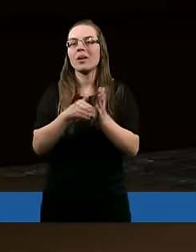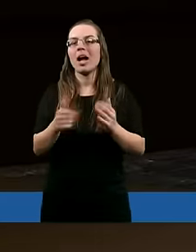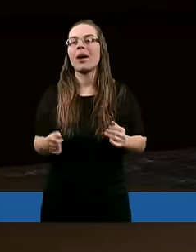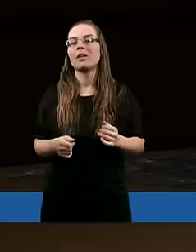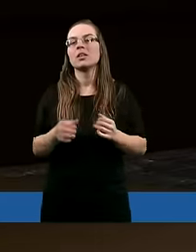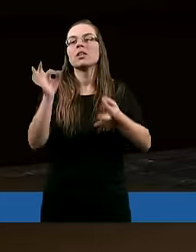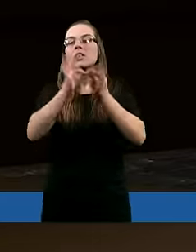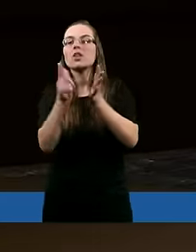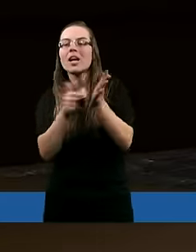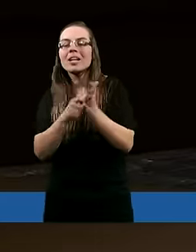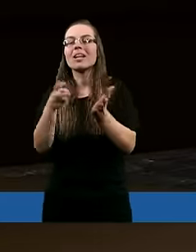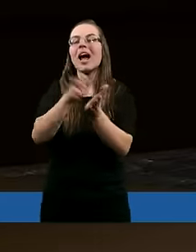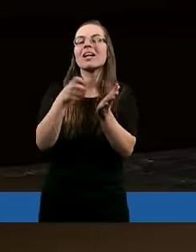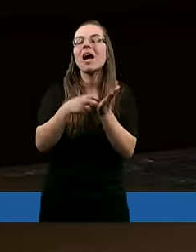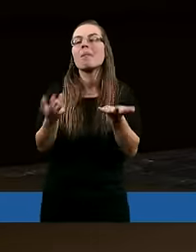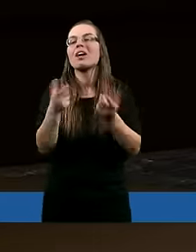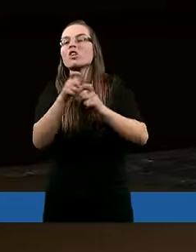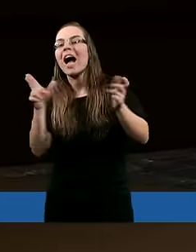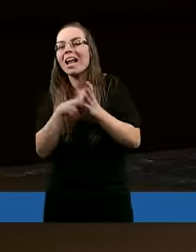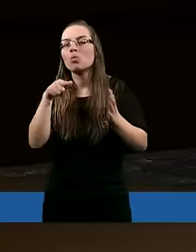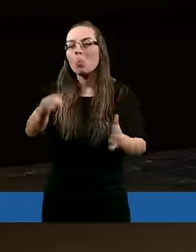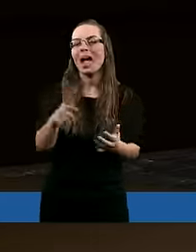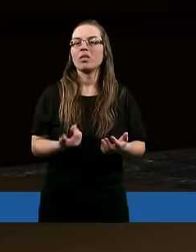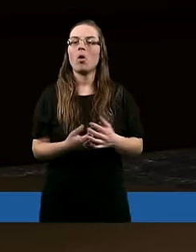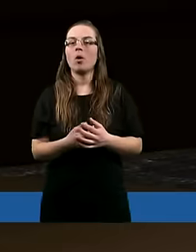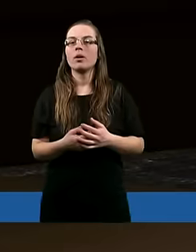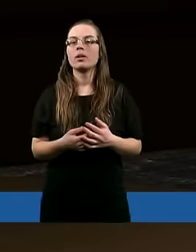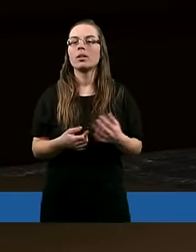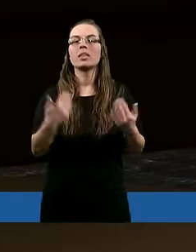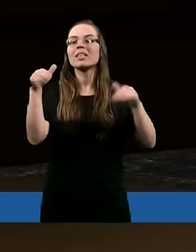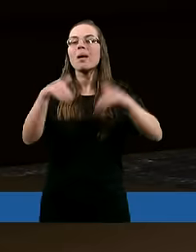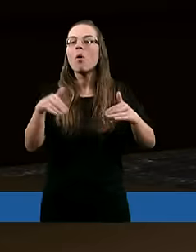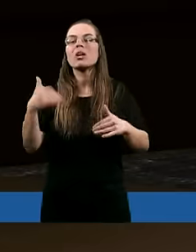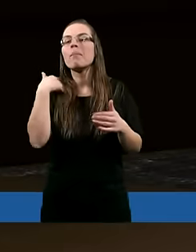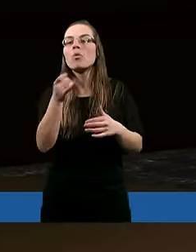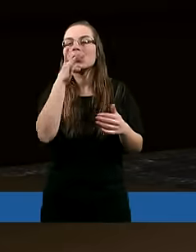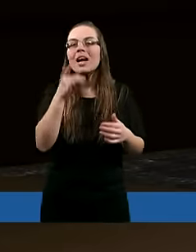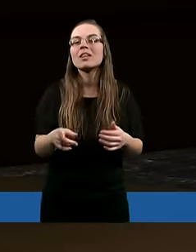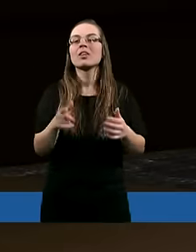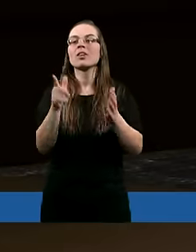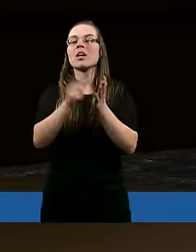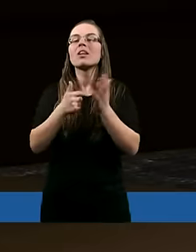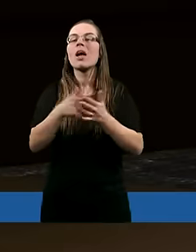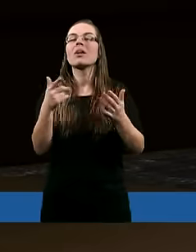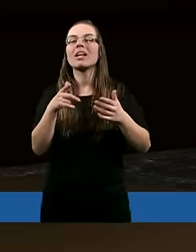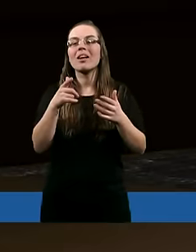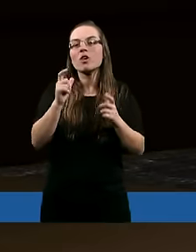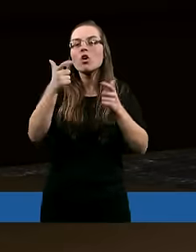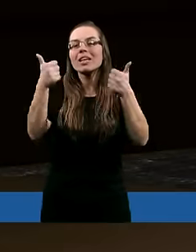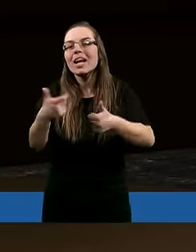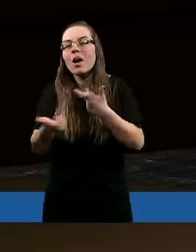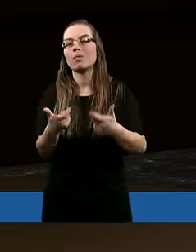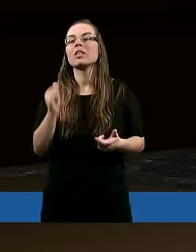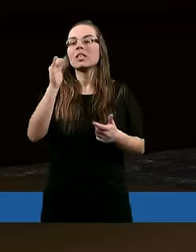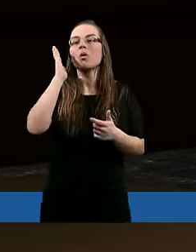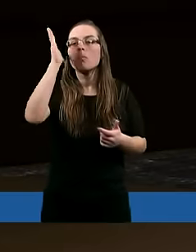gdy często zabrakło czasu na to. Różne były powody. Często jest też, że się późno wstaje i